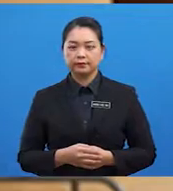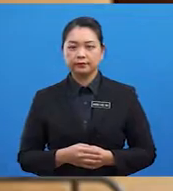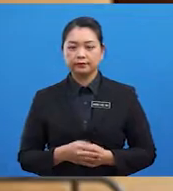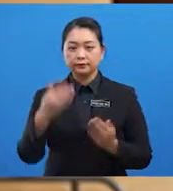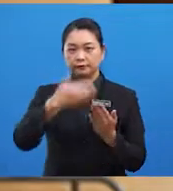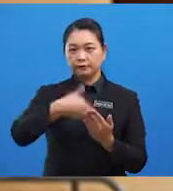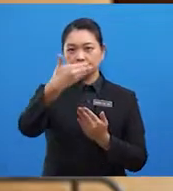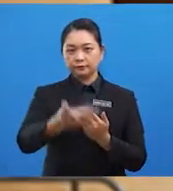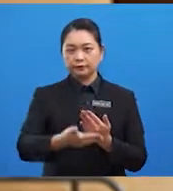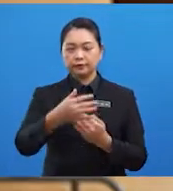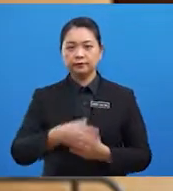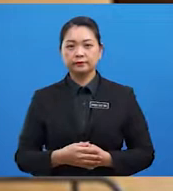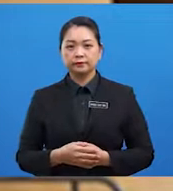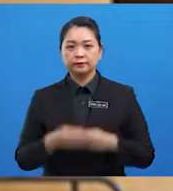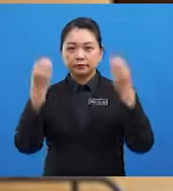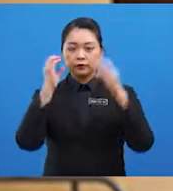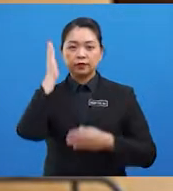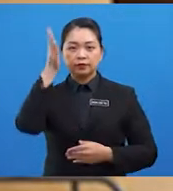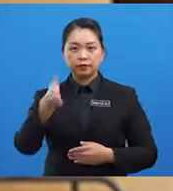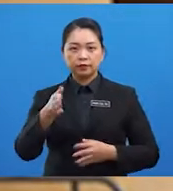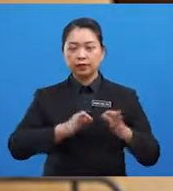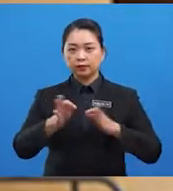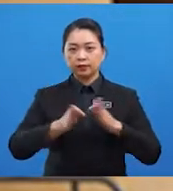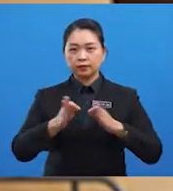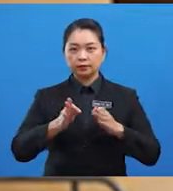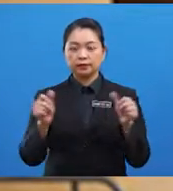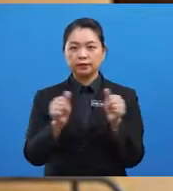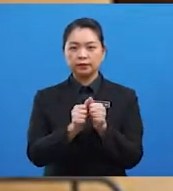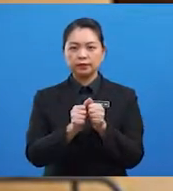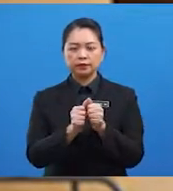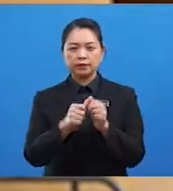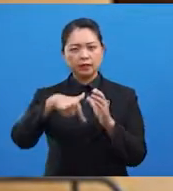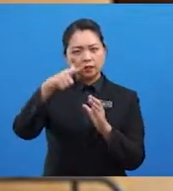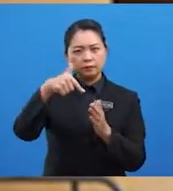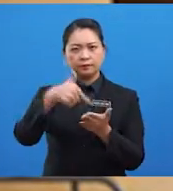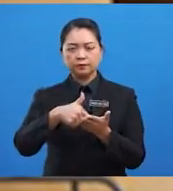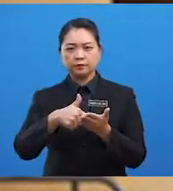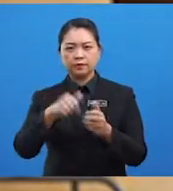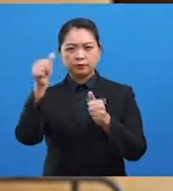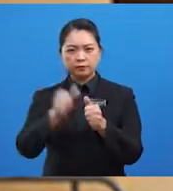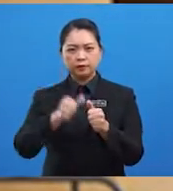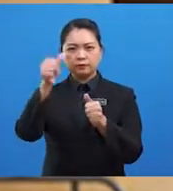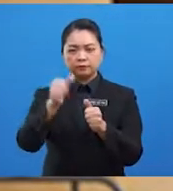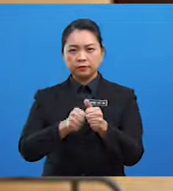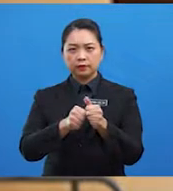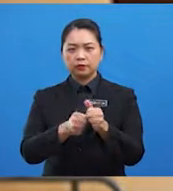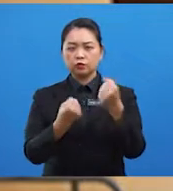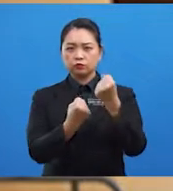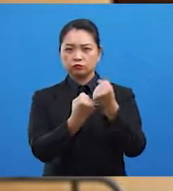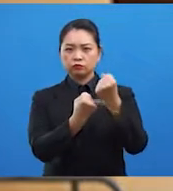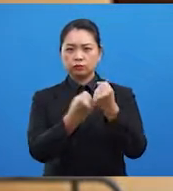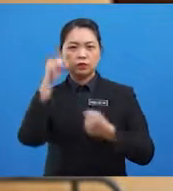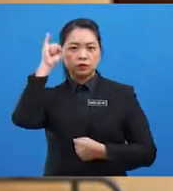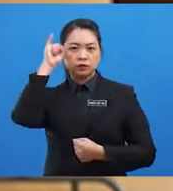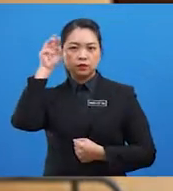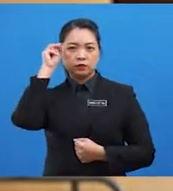Seterusnya, cikgu akan menerangkan dengan terperinci setiap sumbangan Ibnu